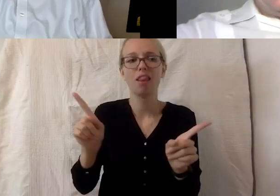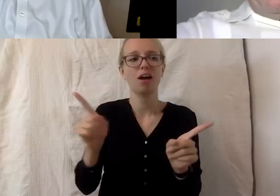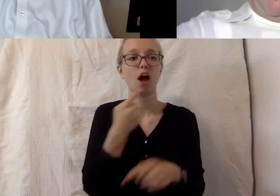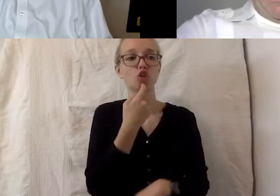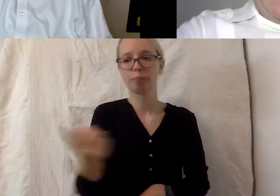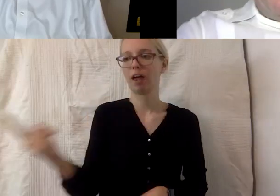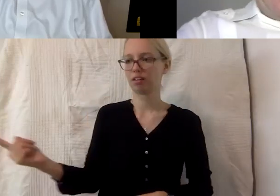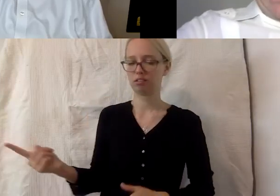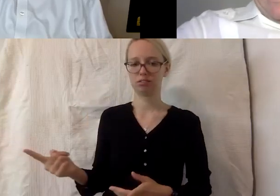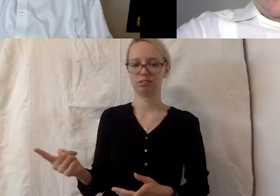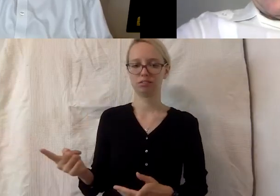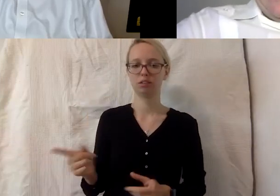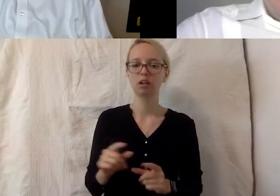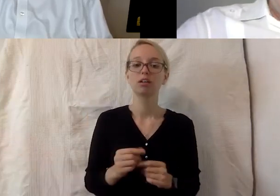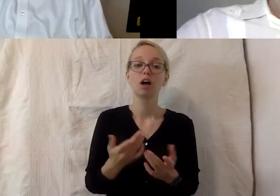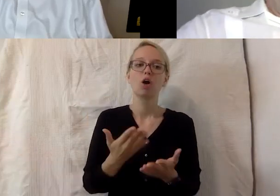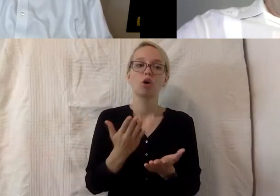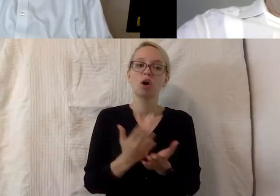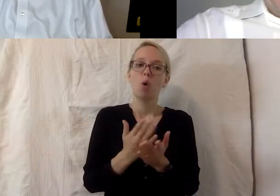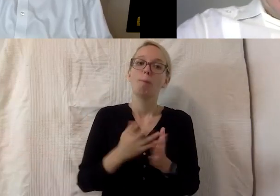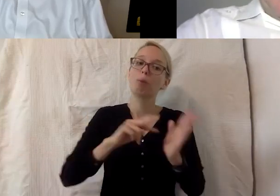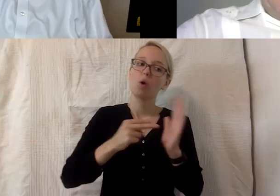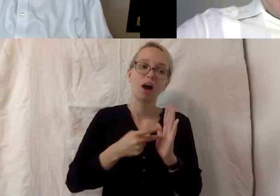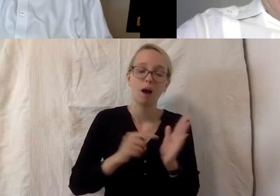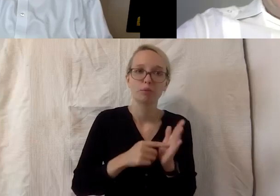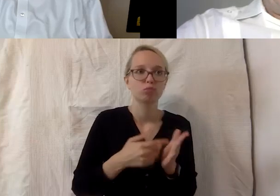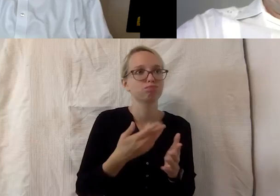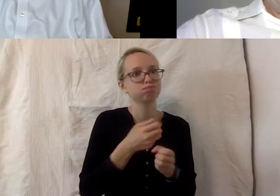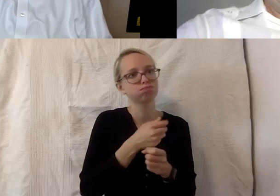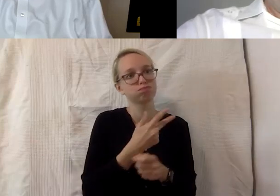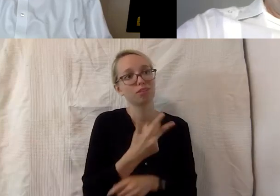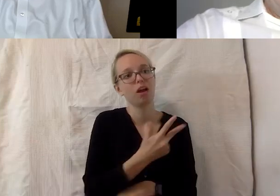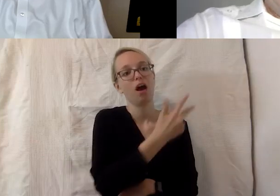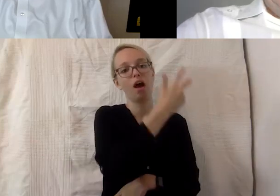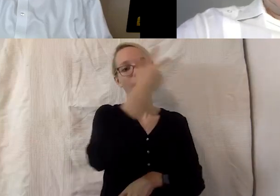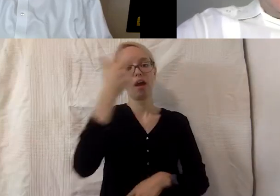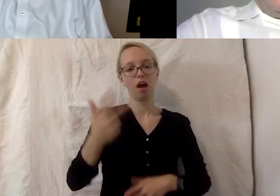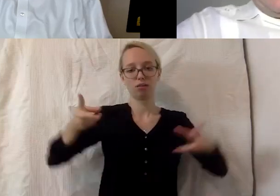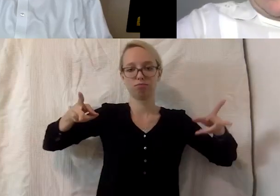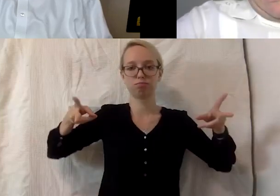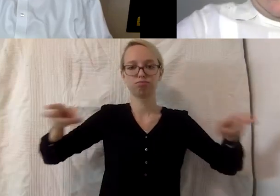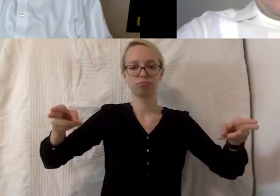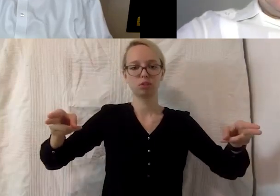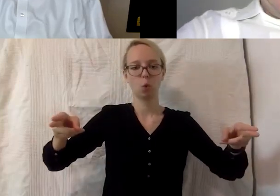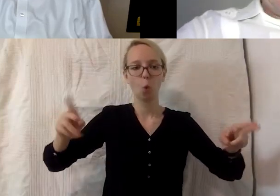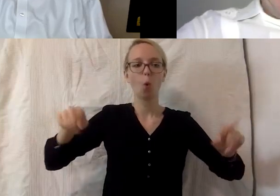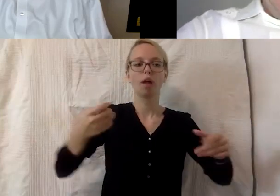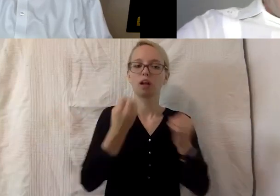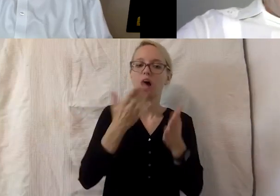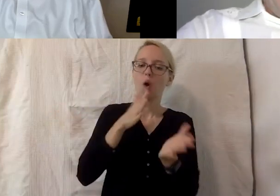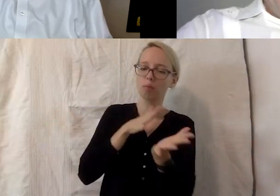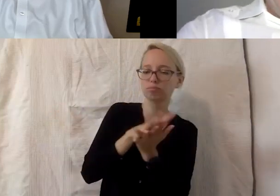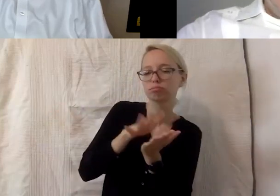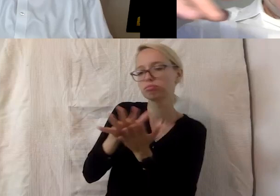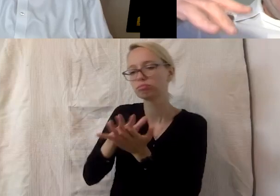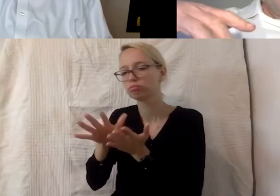umfassendes Programm, wir haben drei Jahre Zeit und wird euch sehr, sehr gründlich evaluiert und dann in drei Jahren, denke ich, wir an